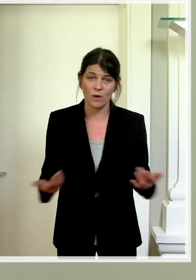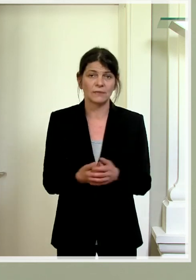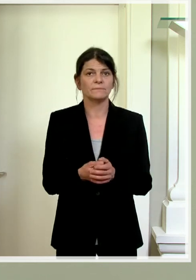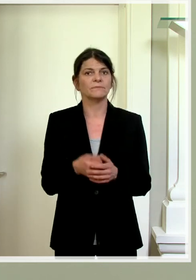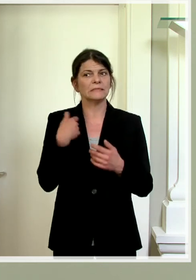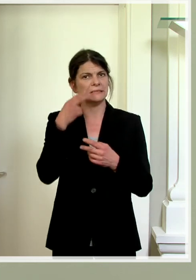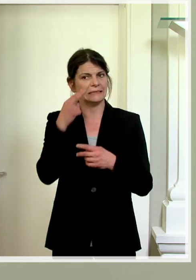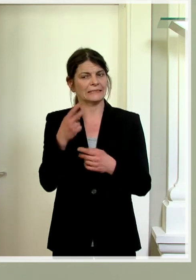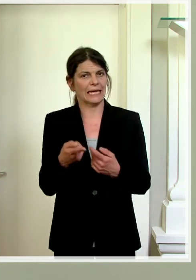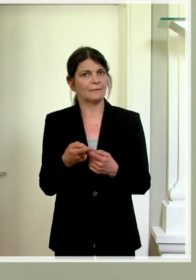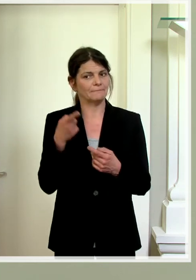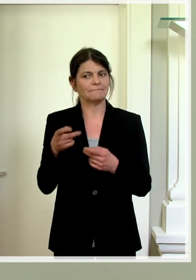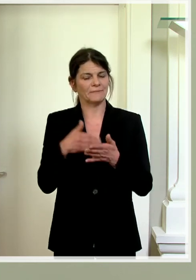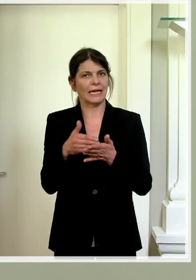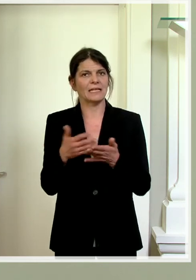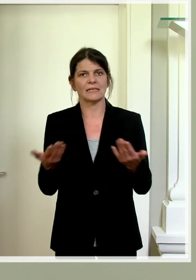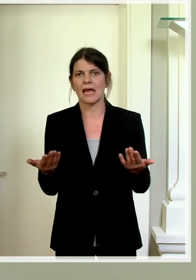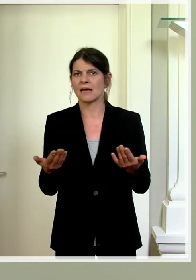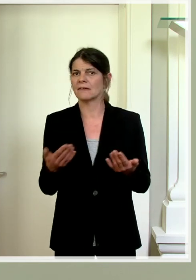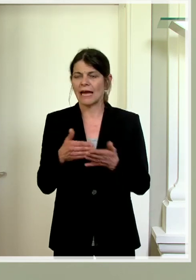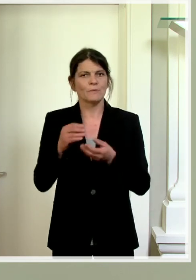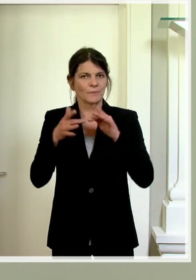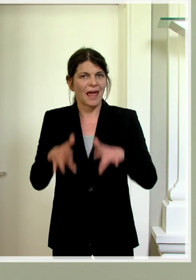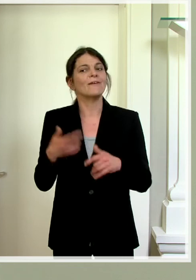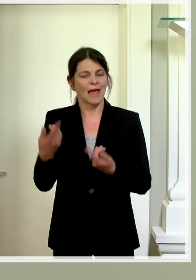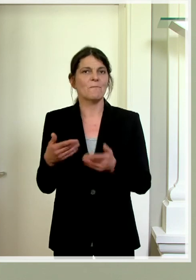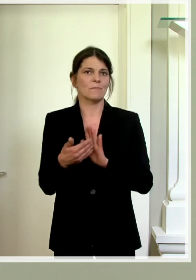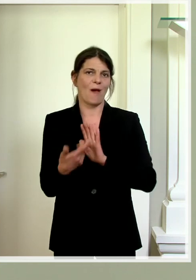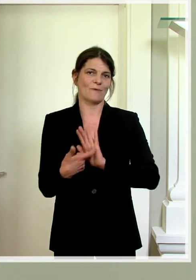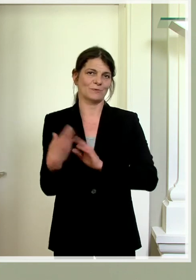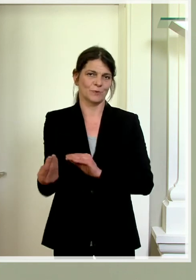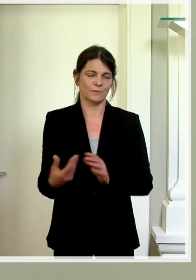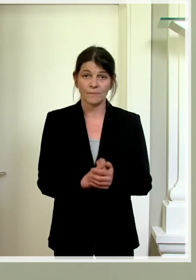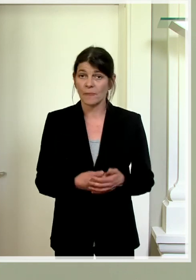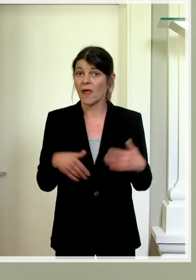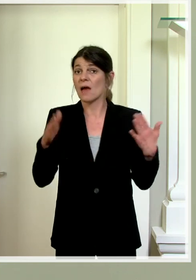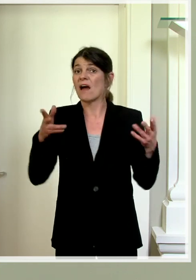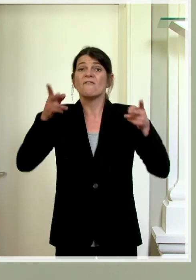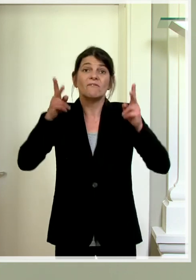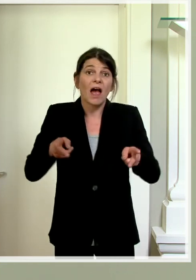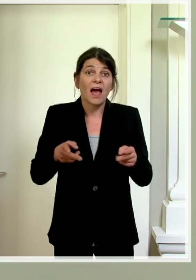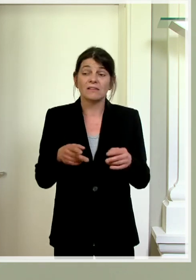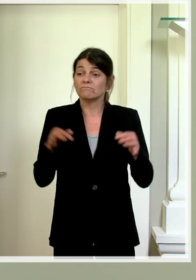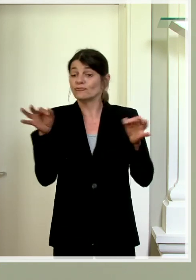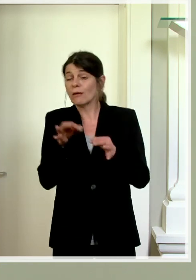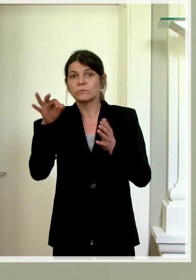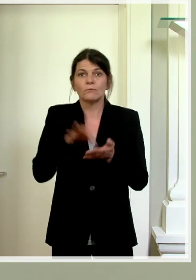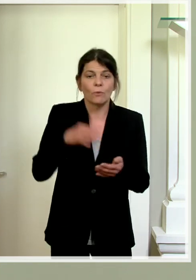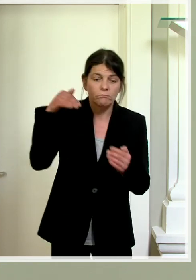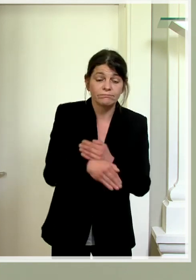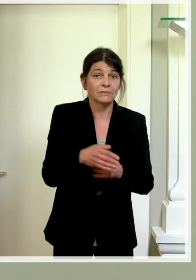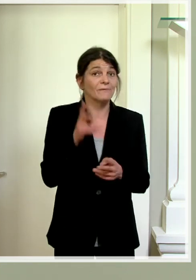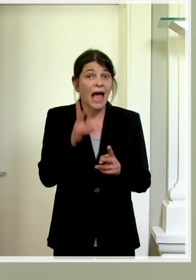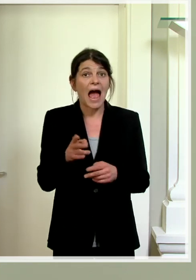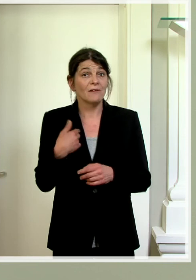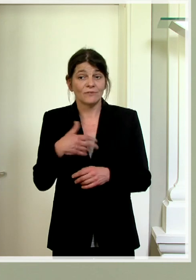eben weiterhin Anspruch davon haben müssen. Aber wann der Tiefpunkt erreicht ist und wie das